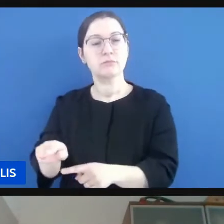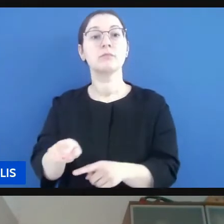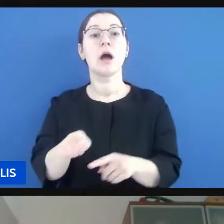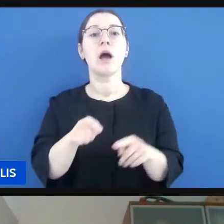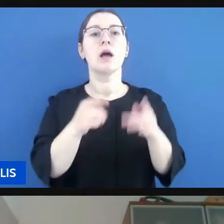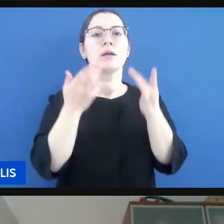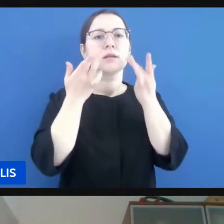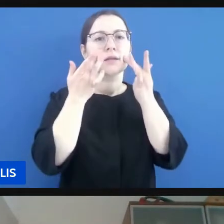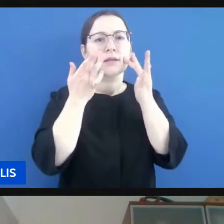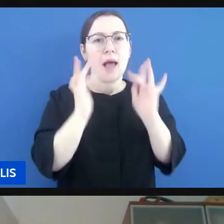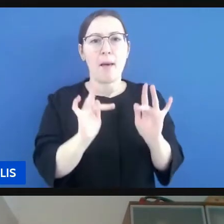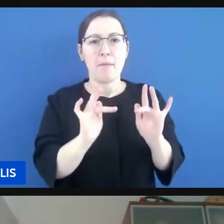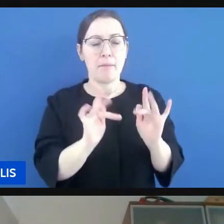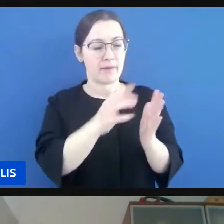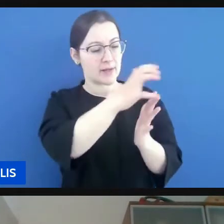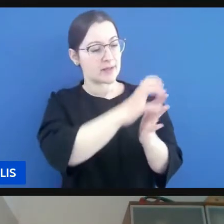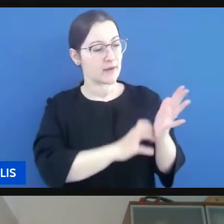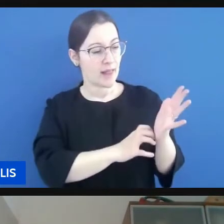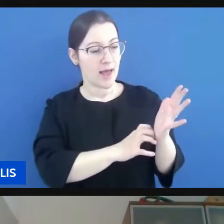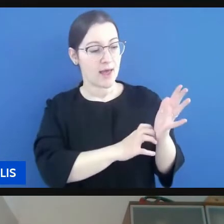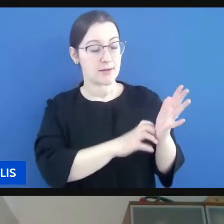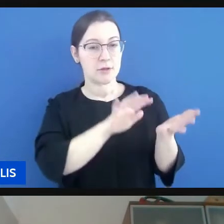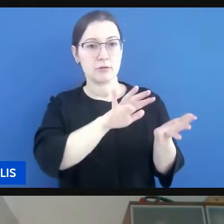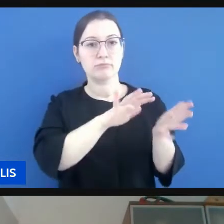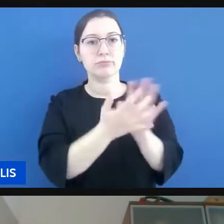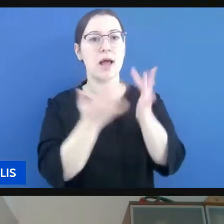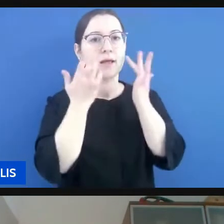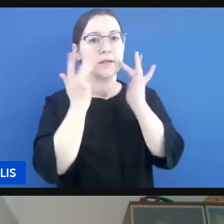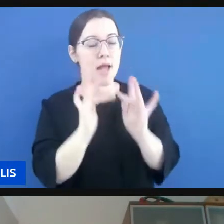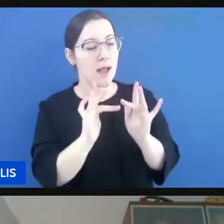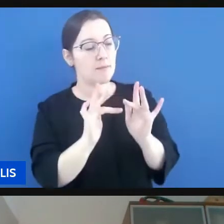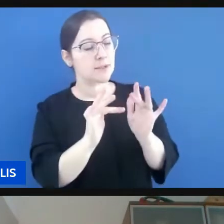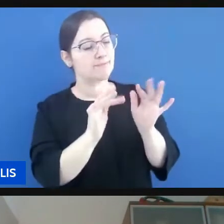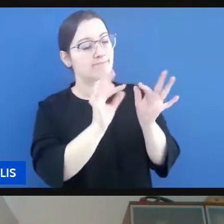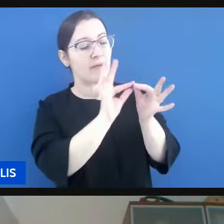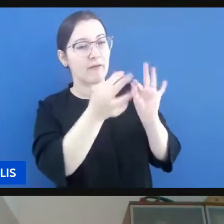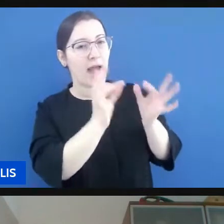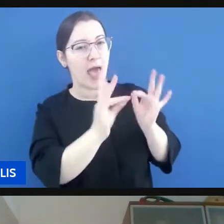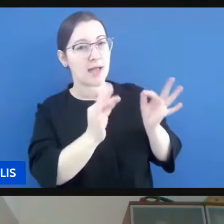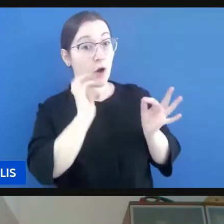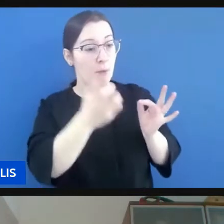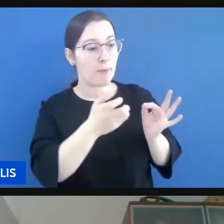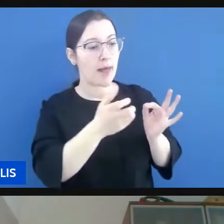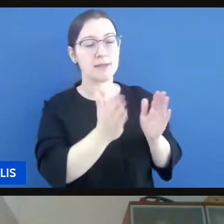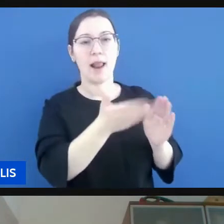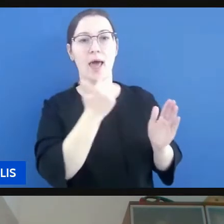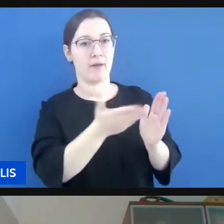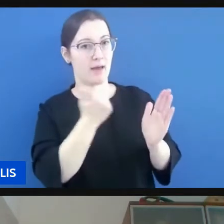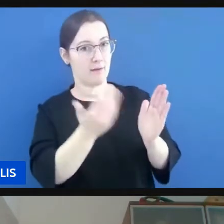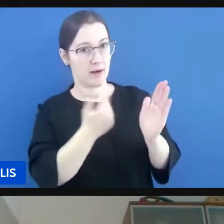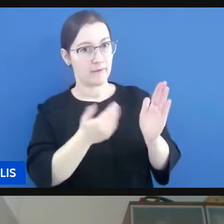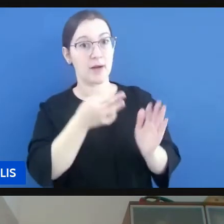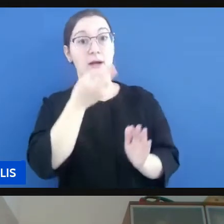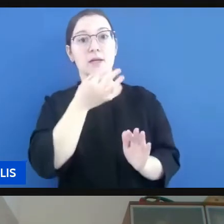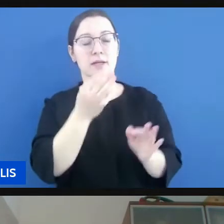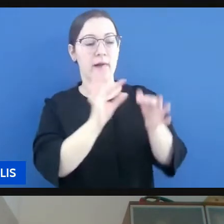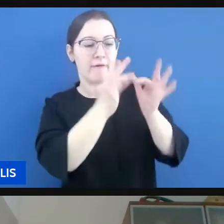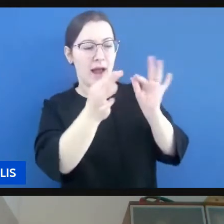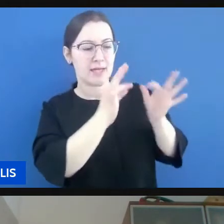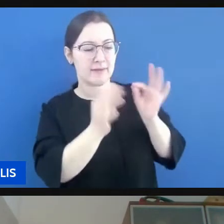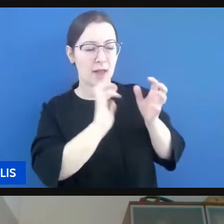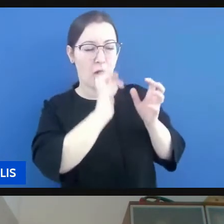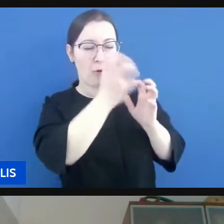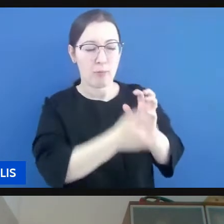scrivere o riscrivere un testo eliminando le parti più complesse cioè gli elementi di complessità linguistica